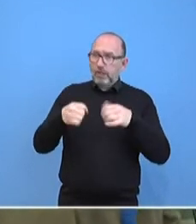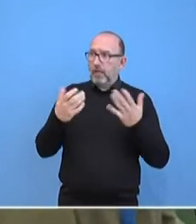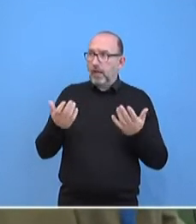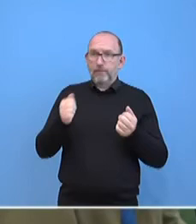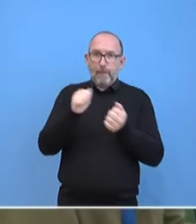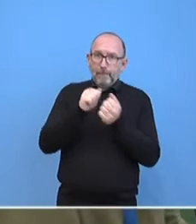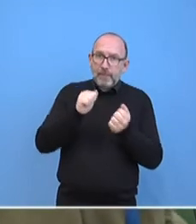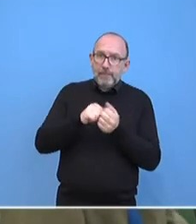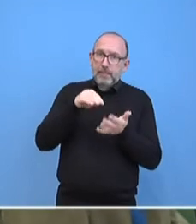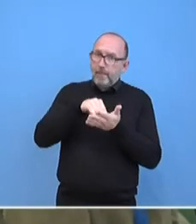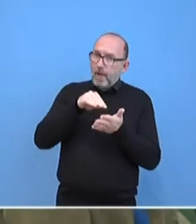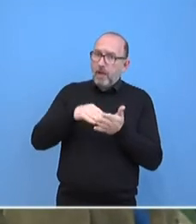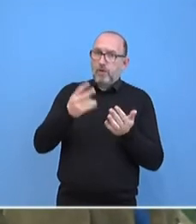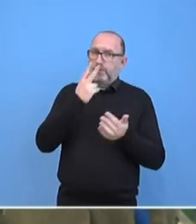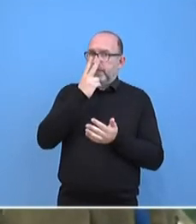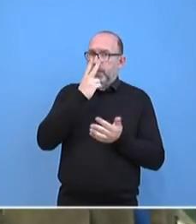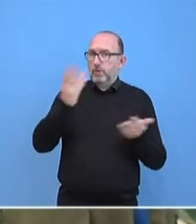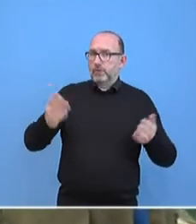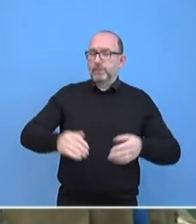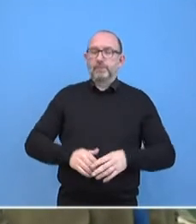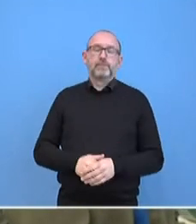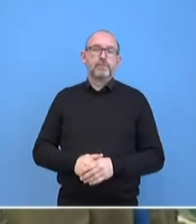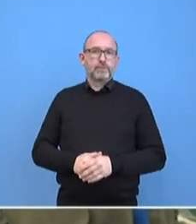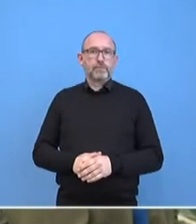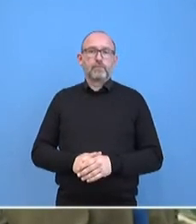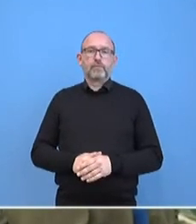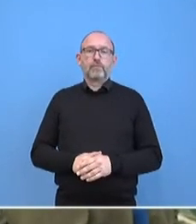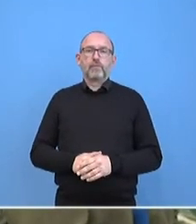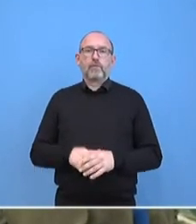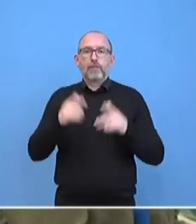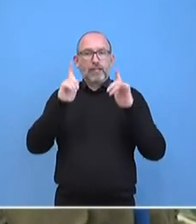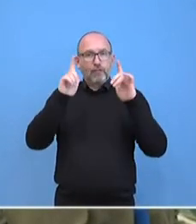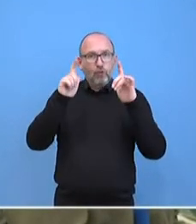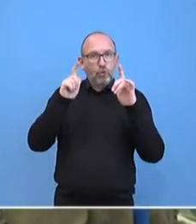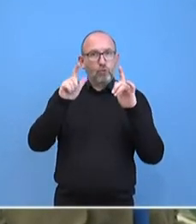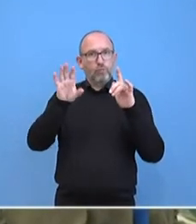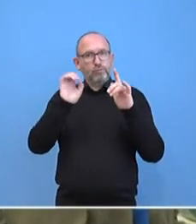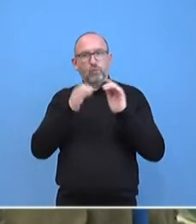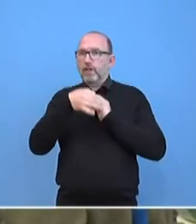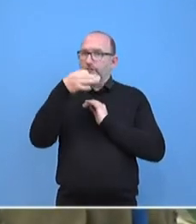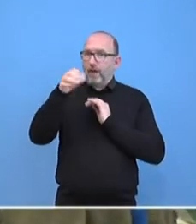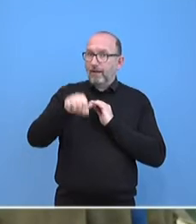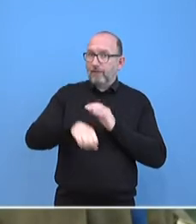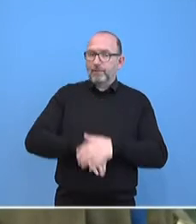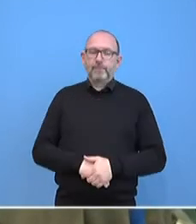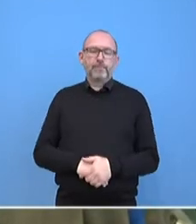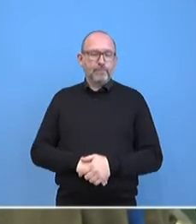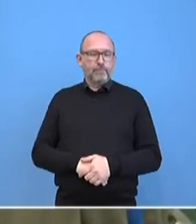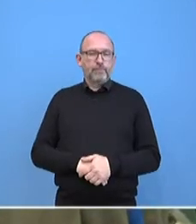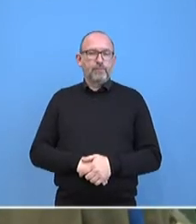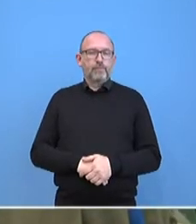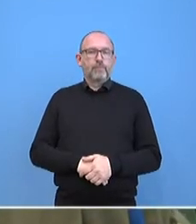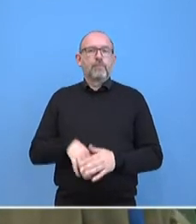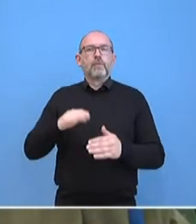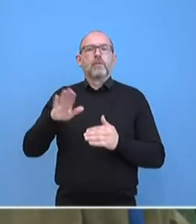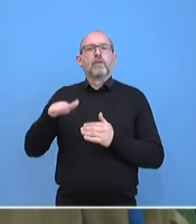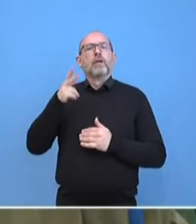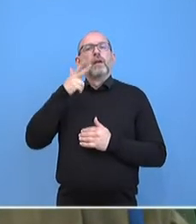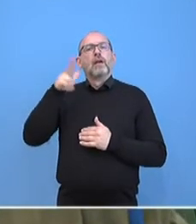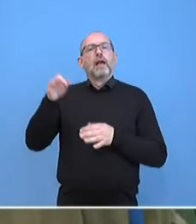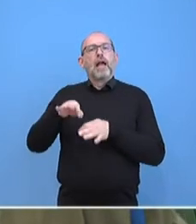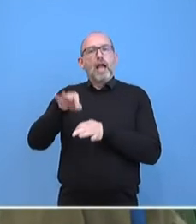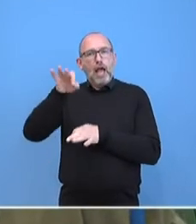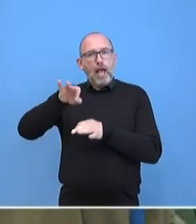Presse ein Bild zu machen oder eine Frage zu stellen? Außenminister Maas wird Frau Tichanowska ja am